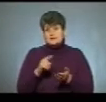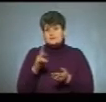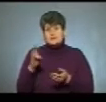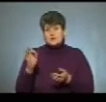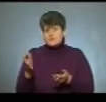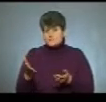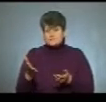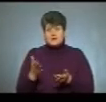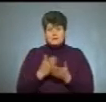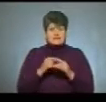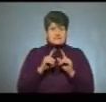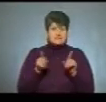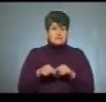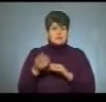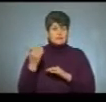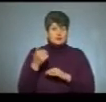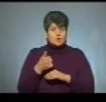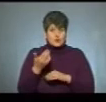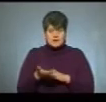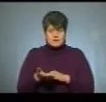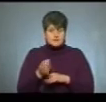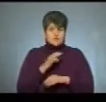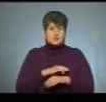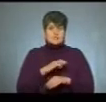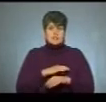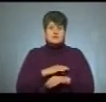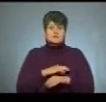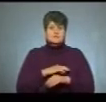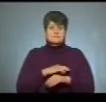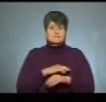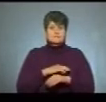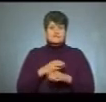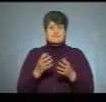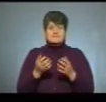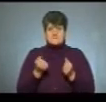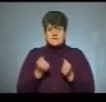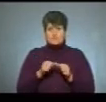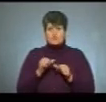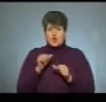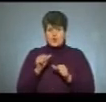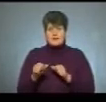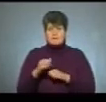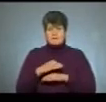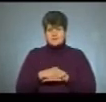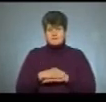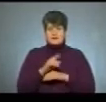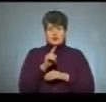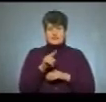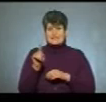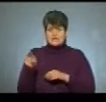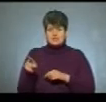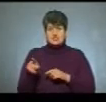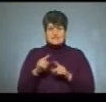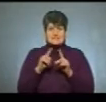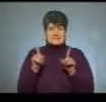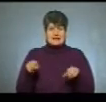мають сертифікати минулих років і скористаються, візьмуть окремі предмети з одніх з інших сертифікатів